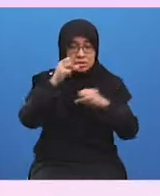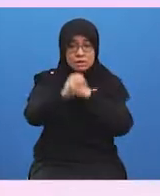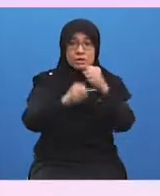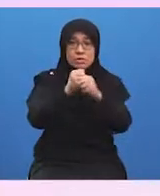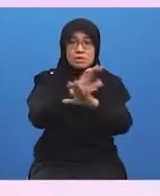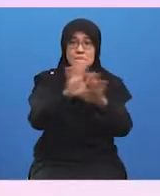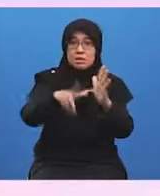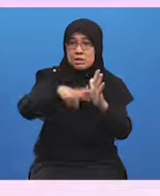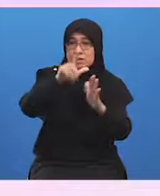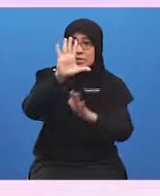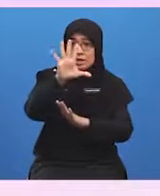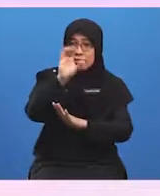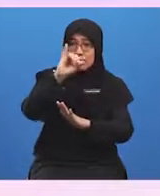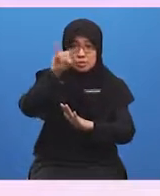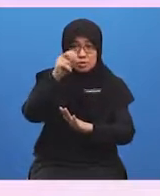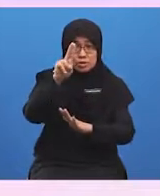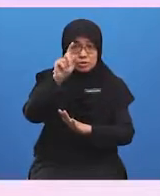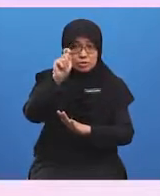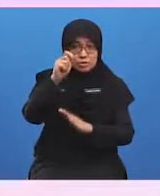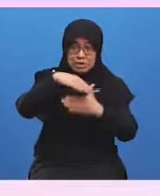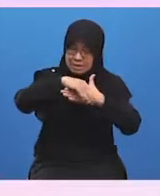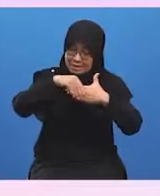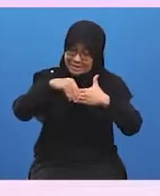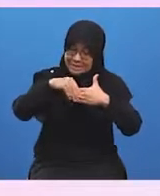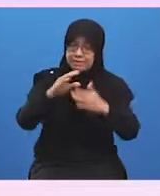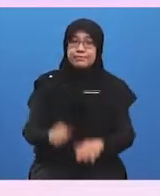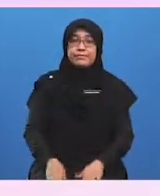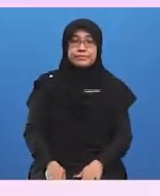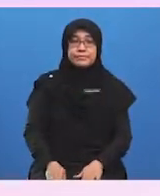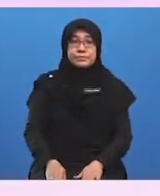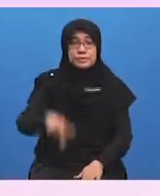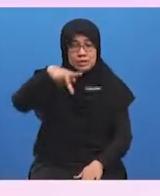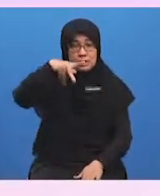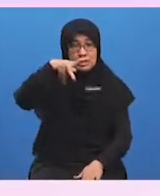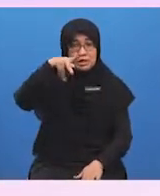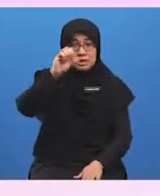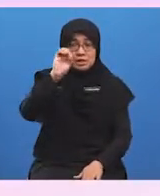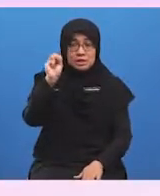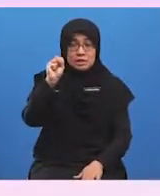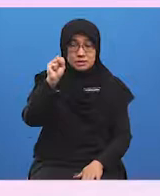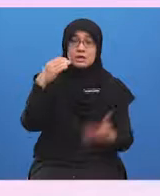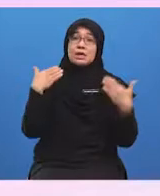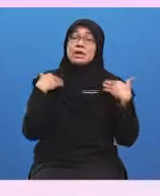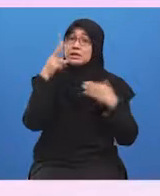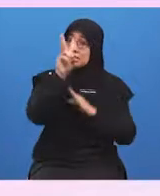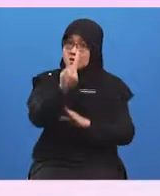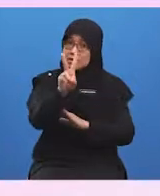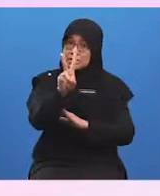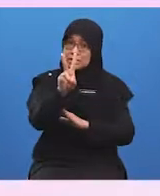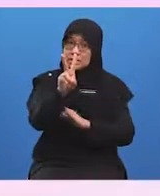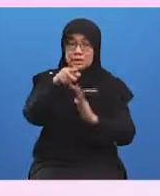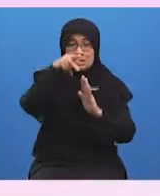melebihi RM50 juta. PKS boleh dikategorikan mengikut sektor